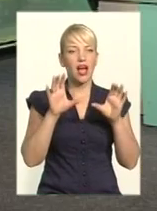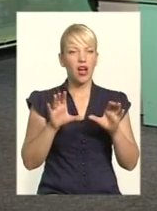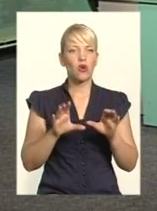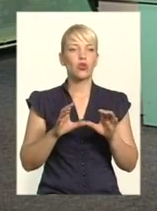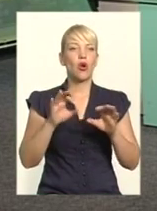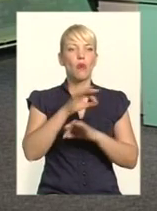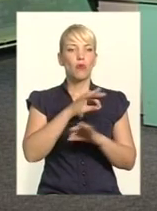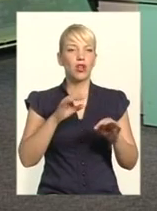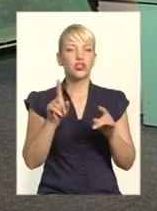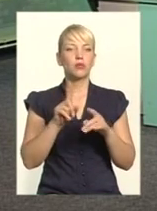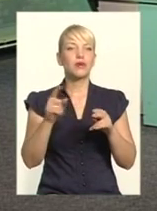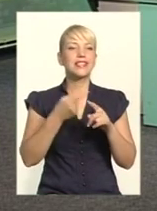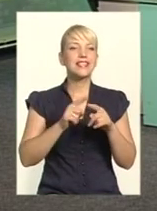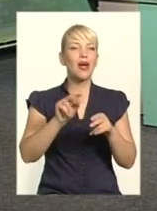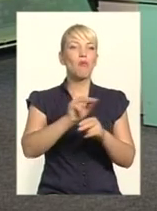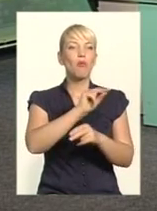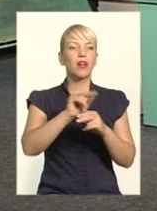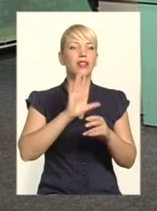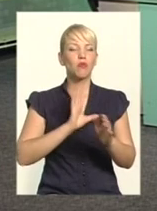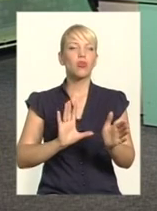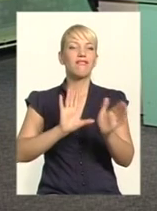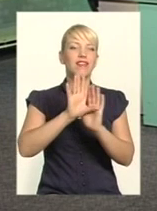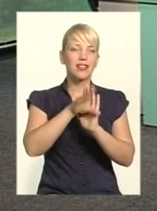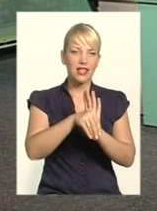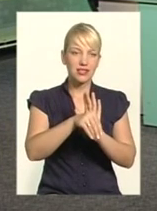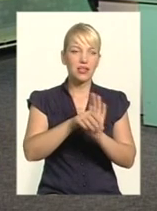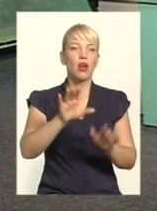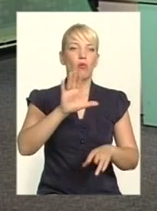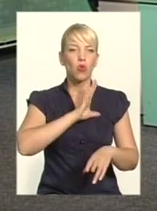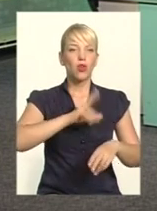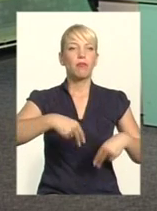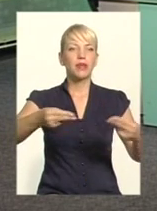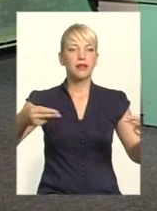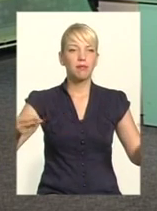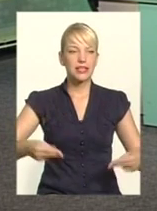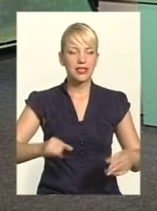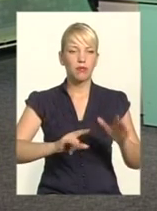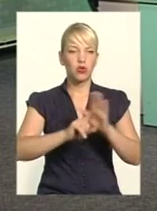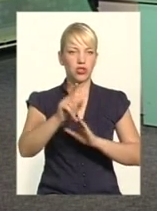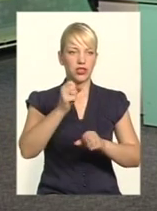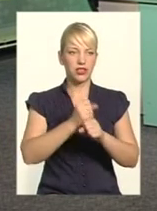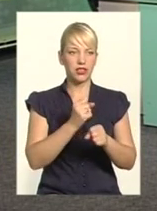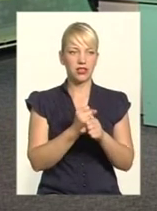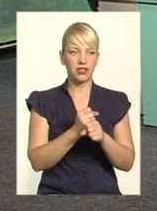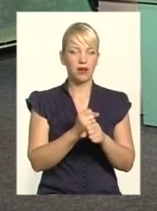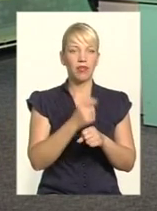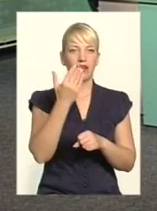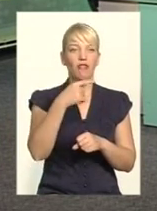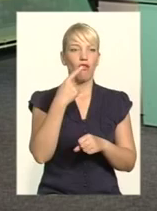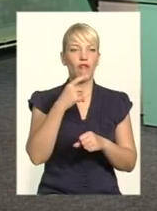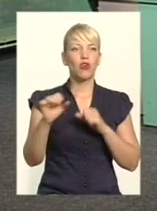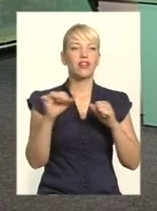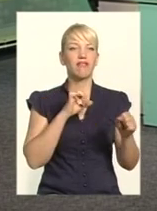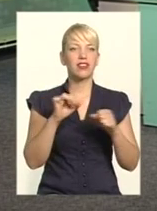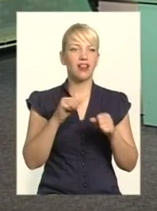поправки були внесені, були підписані і почали діяти. Ви сказали, чи їздити в відрядження, я зразу, мене асоціація відрядження,